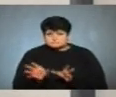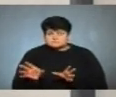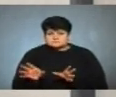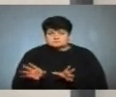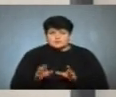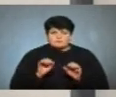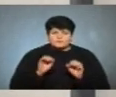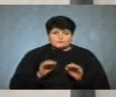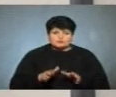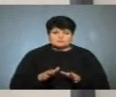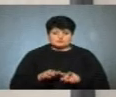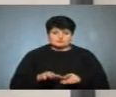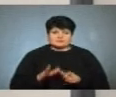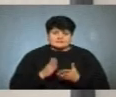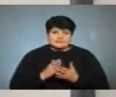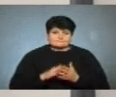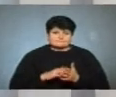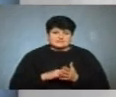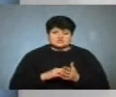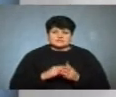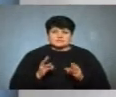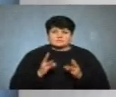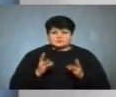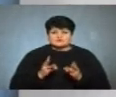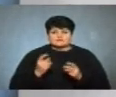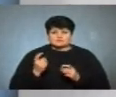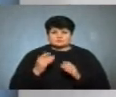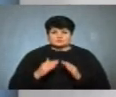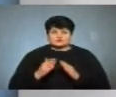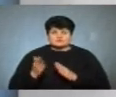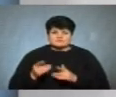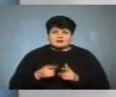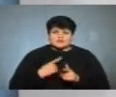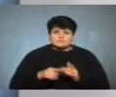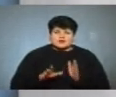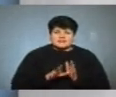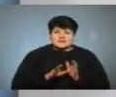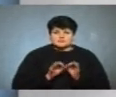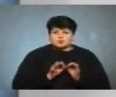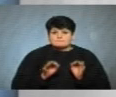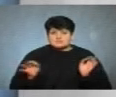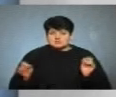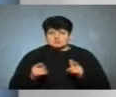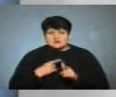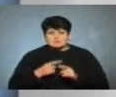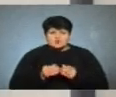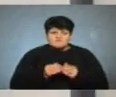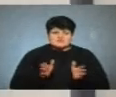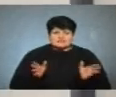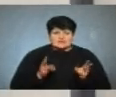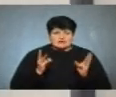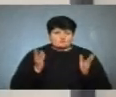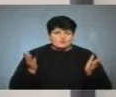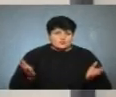такі є причинами пожеж у господарських будівлях, або електромережа, або відкритий вогонь. Ну,